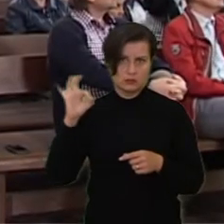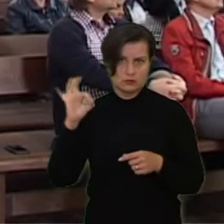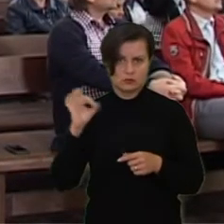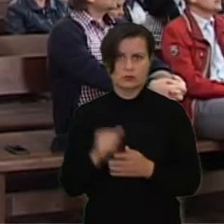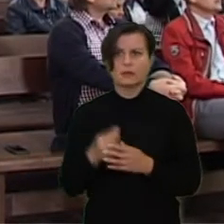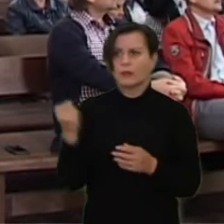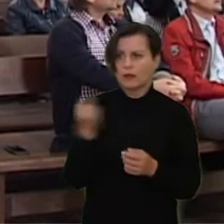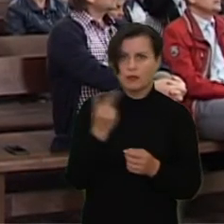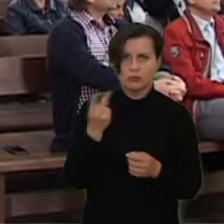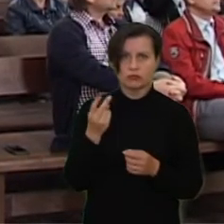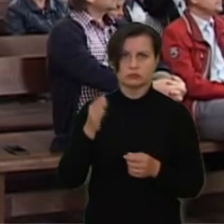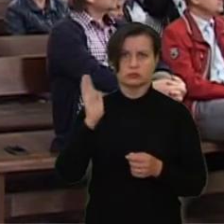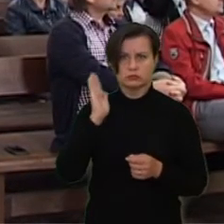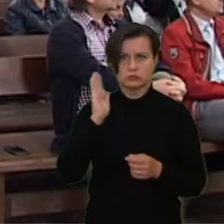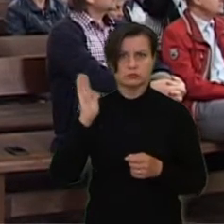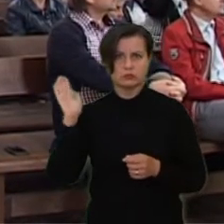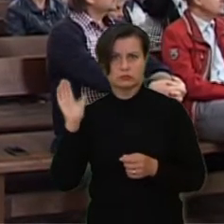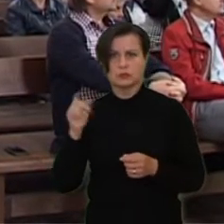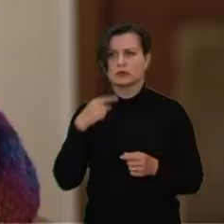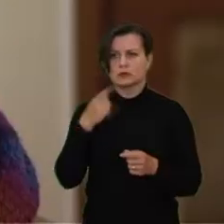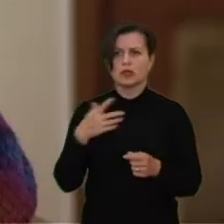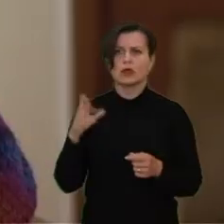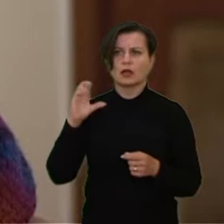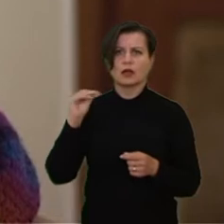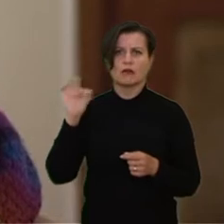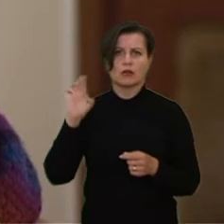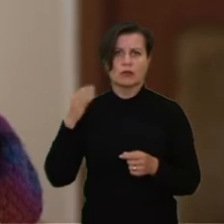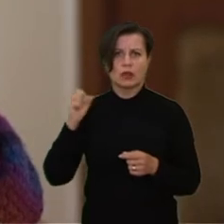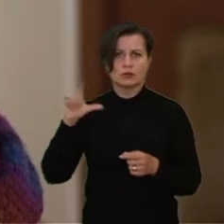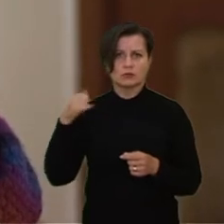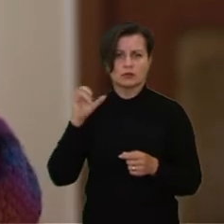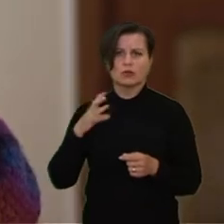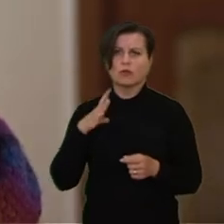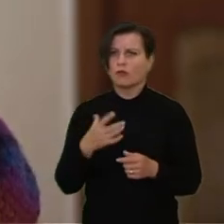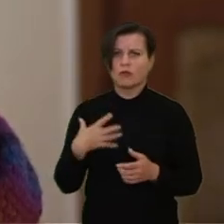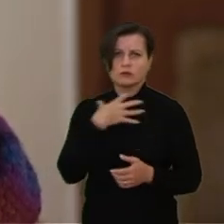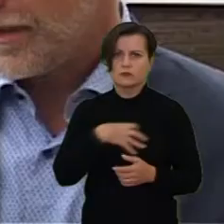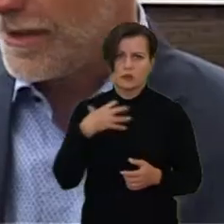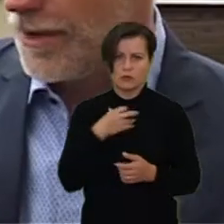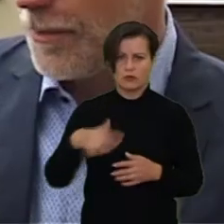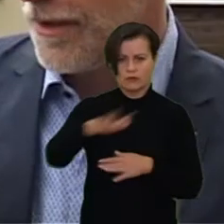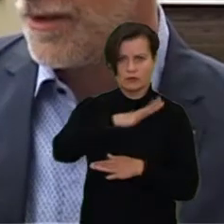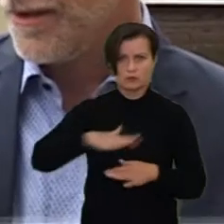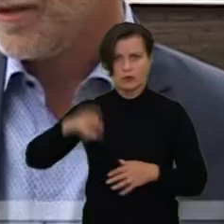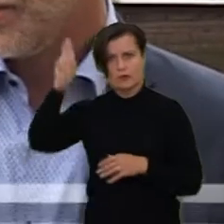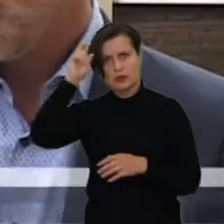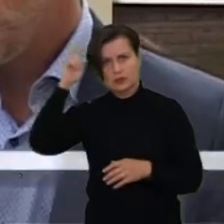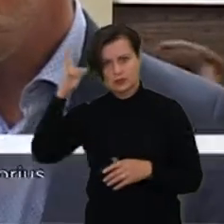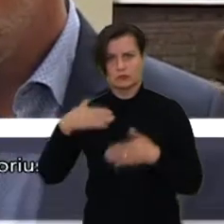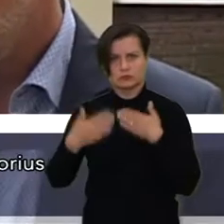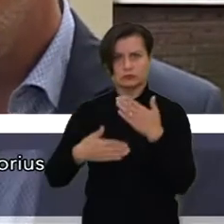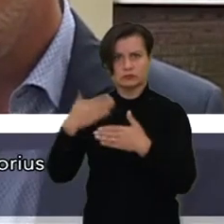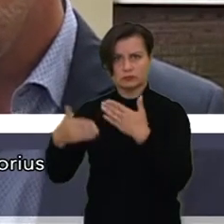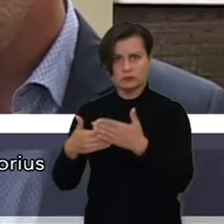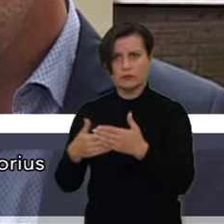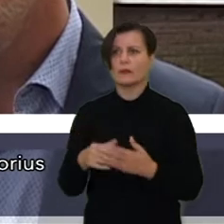lektoriai pažymėjo, juk reformacija buvo svarbi tiek visuomenės, tiek valstybės raidai. Pasirinkta tema, kuo